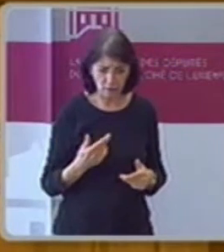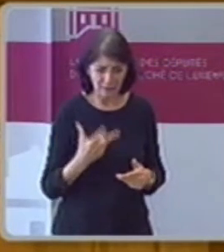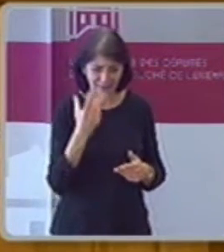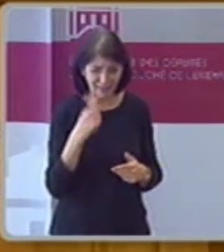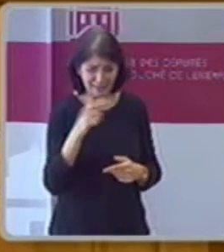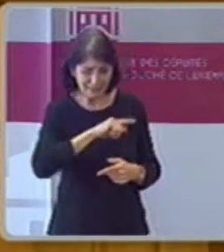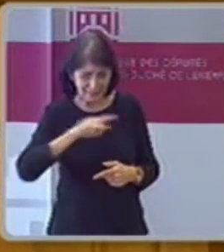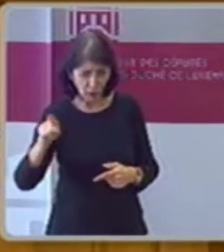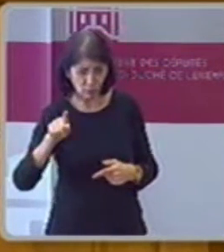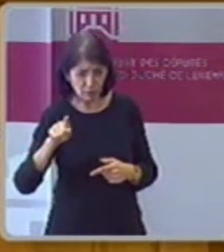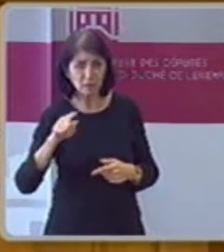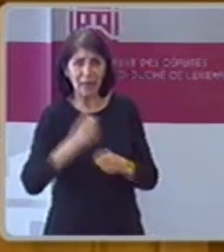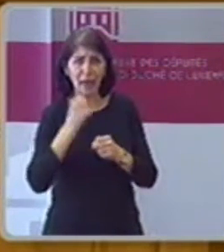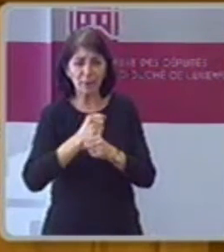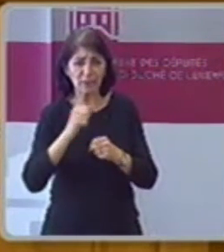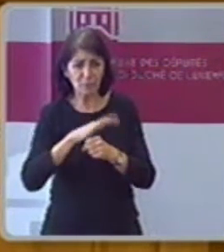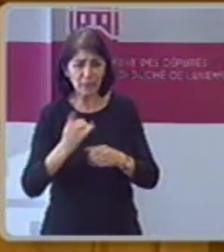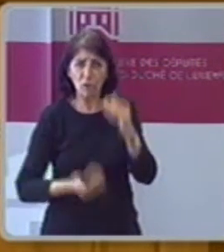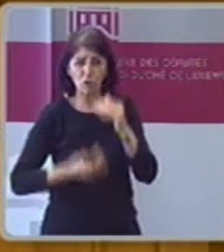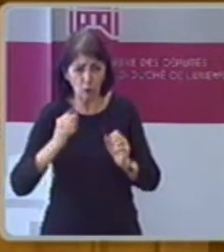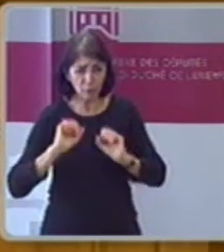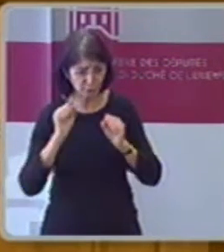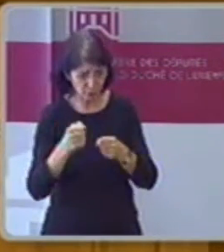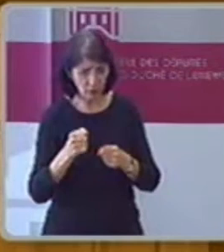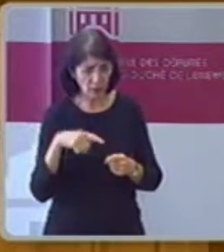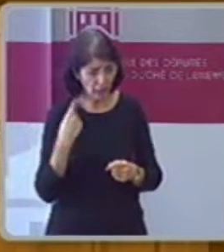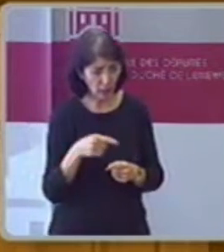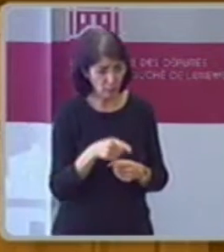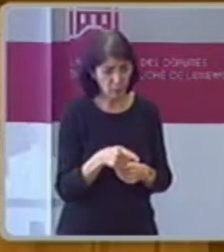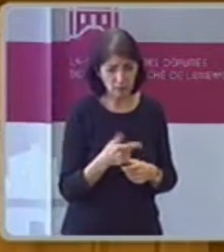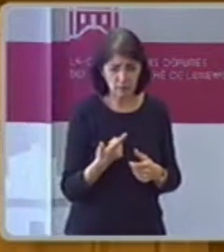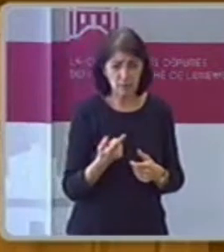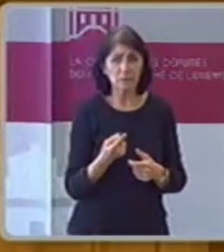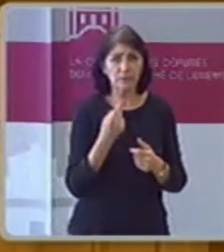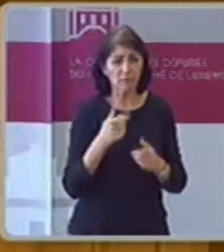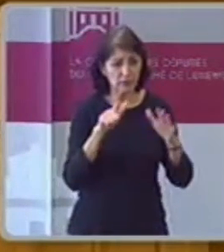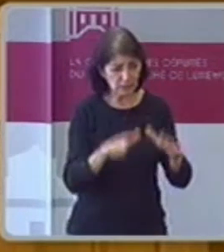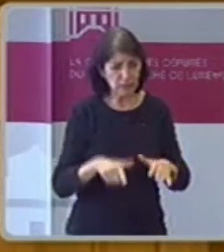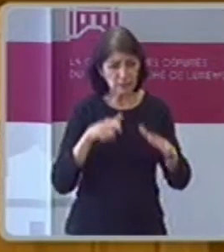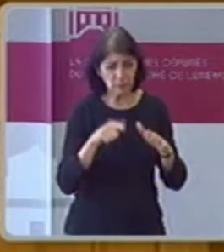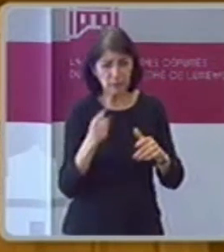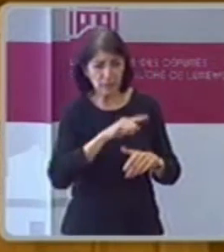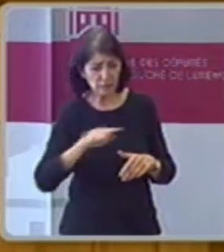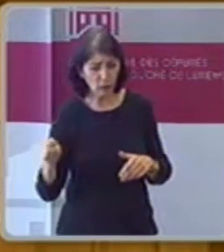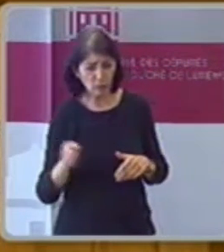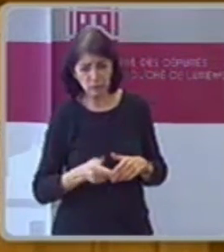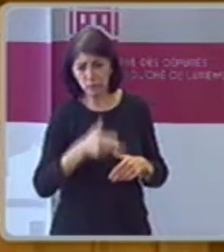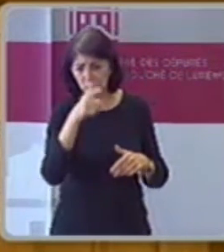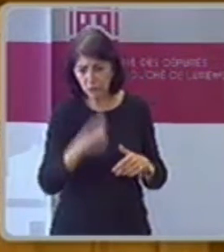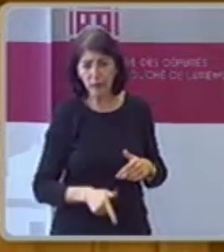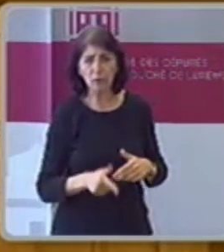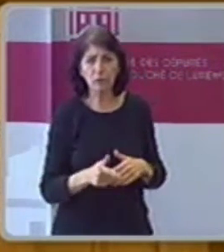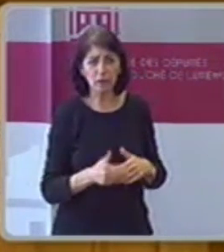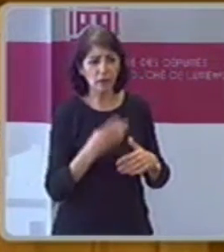zusätzliche Frontale in das Land schrauben und der Schrauben nicht auf die Regierung hin